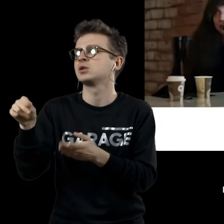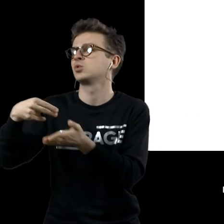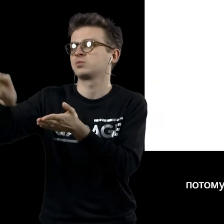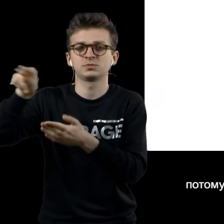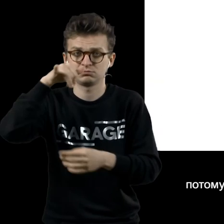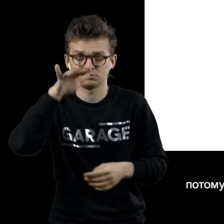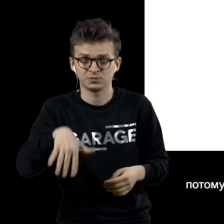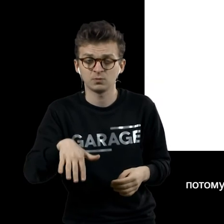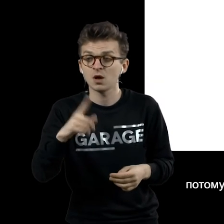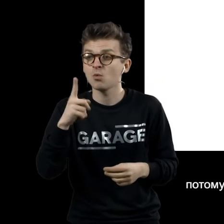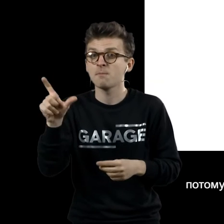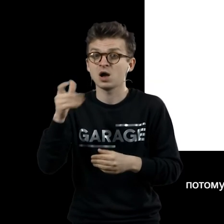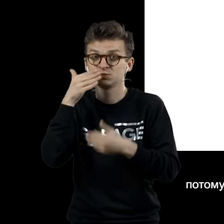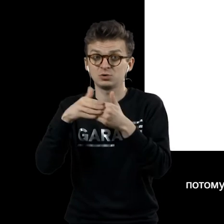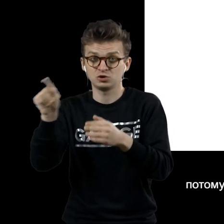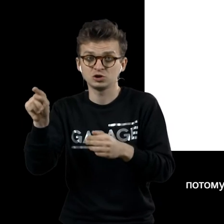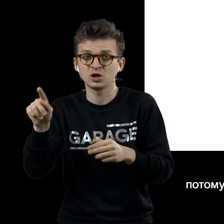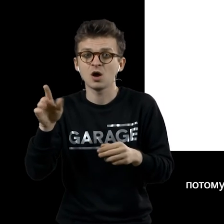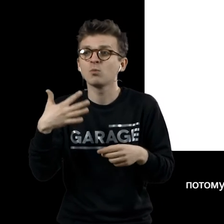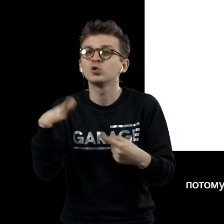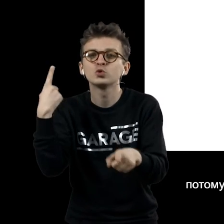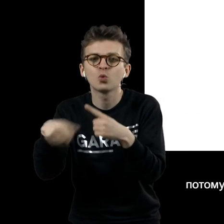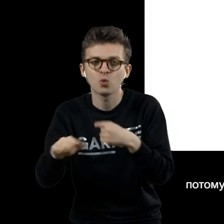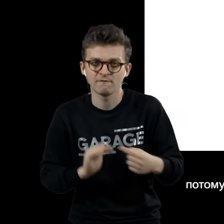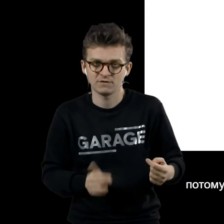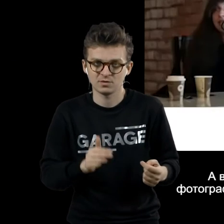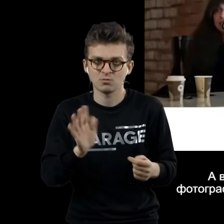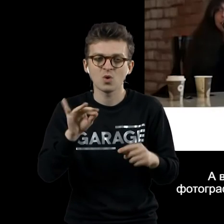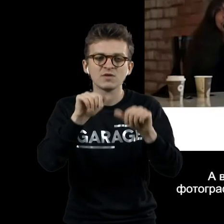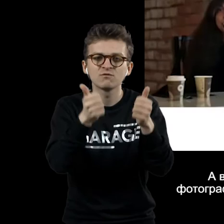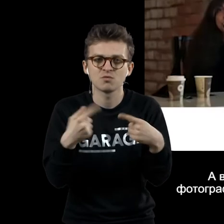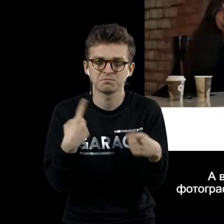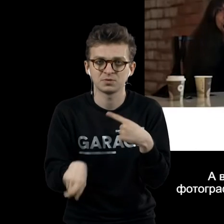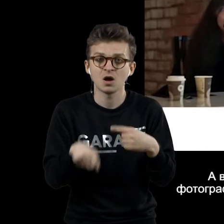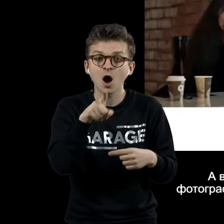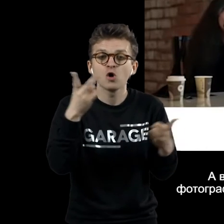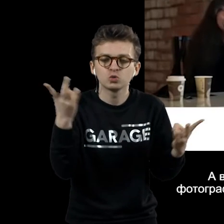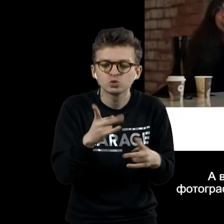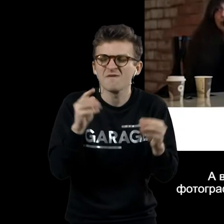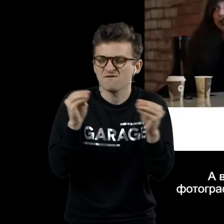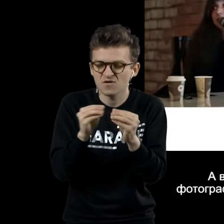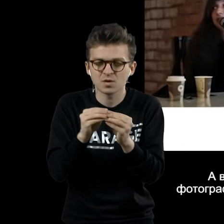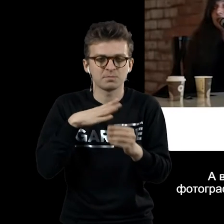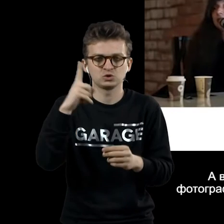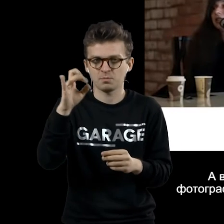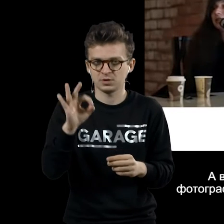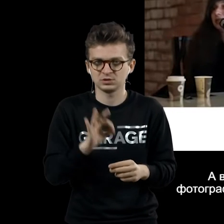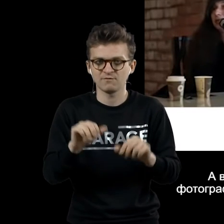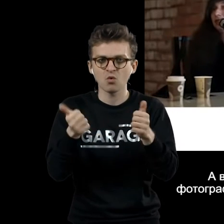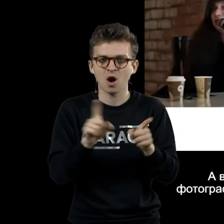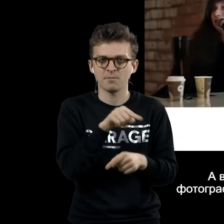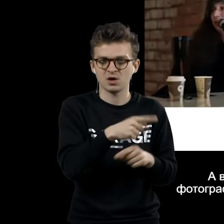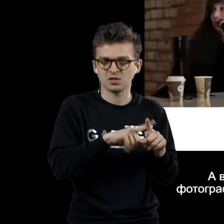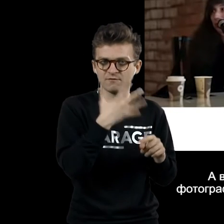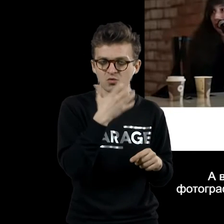предмет, потому что в ближайшем магазине предметы будут другого дизайна. А вам нужно, чтобы писсуар был точно такой же, как на этой фотографии,